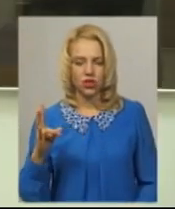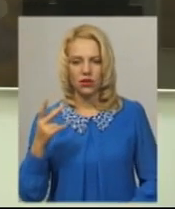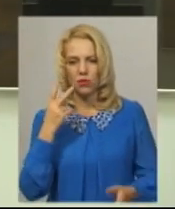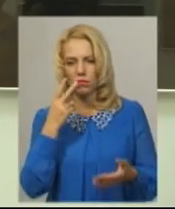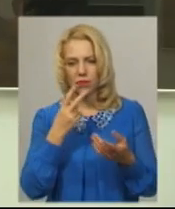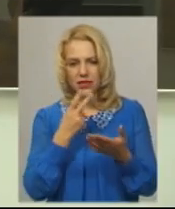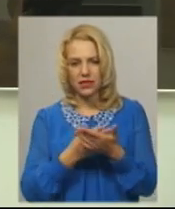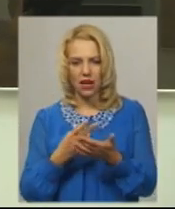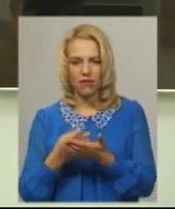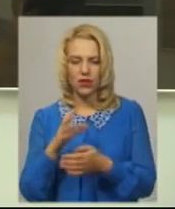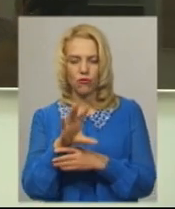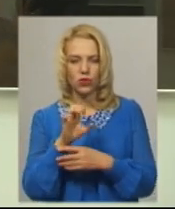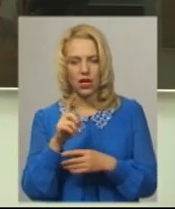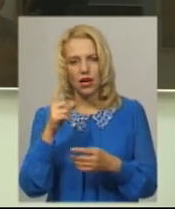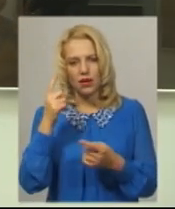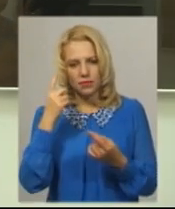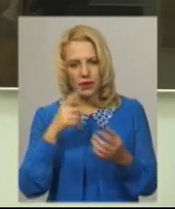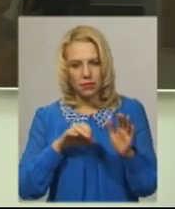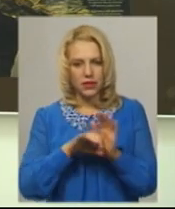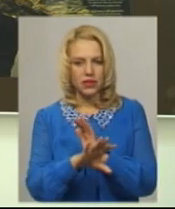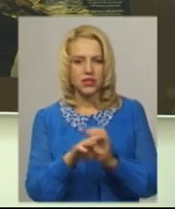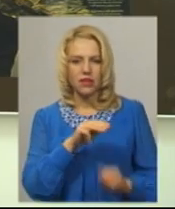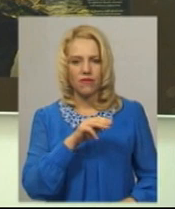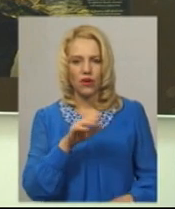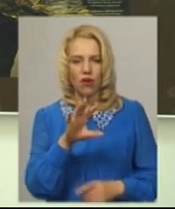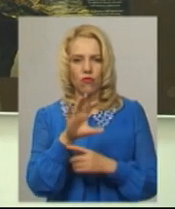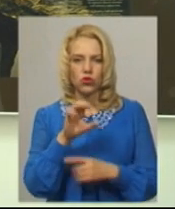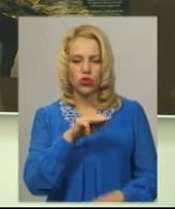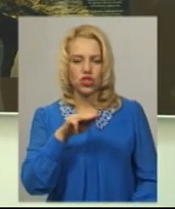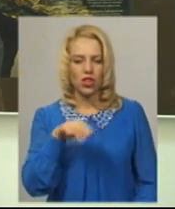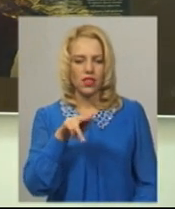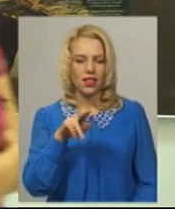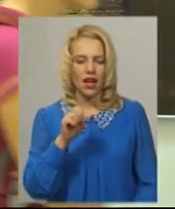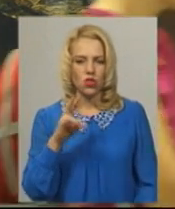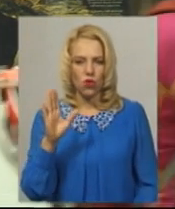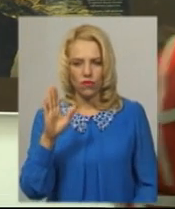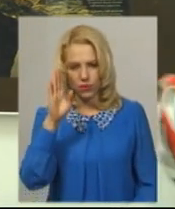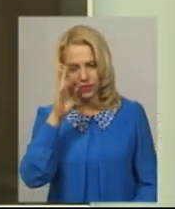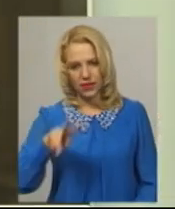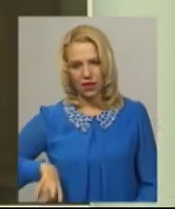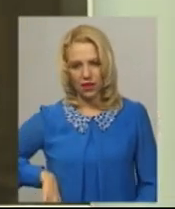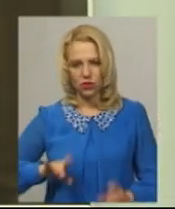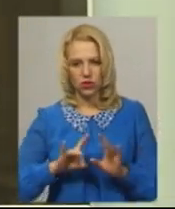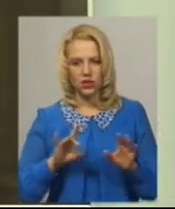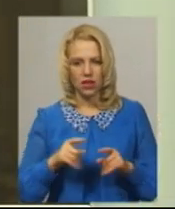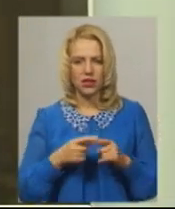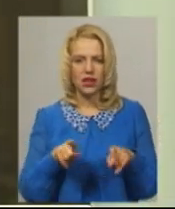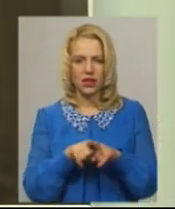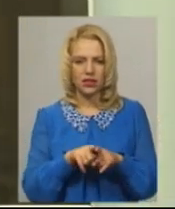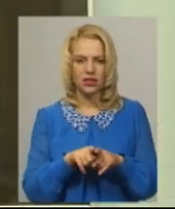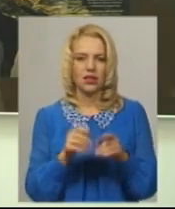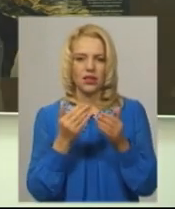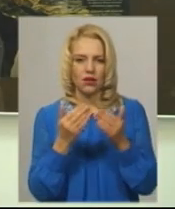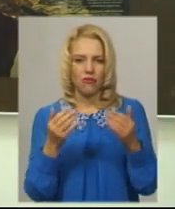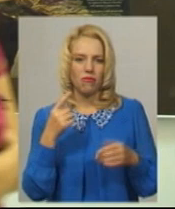представлені вірші, подав хмельницький фотограф Костянтин Жданов. Директор музею студії фотомистецтва Віталій Савін каже, подібні роботи експонують